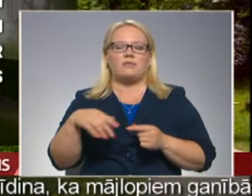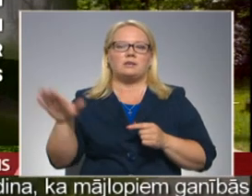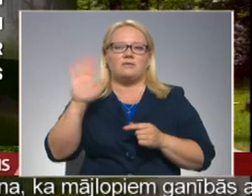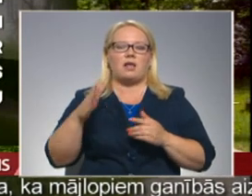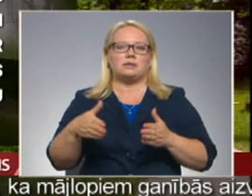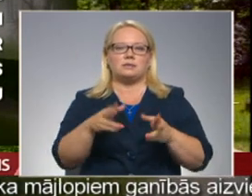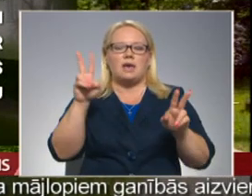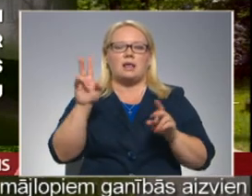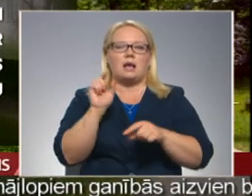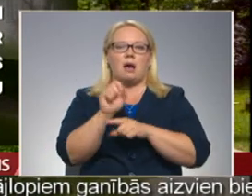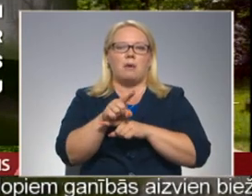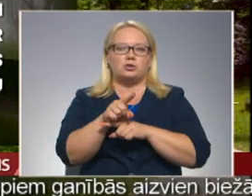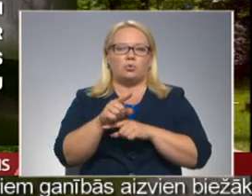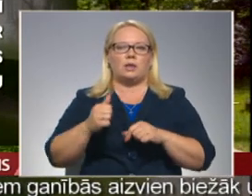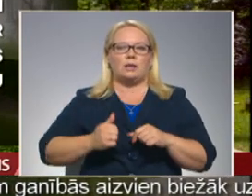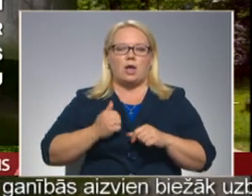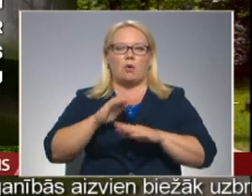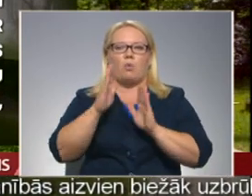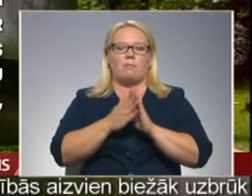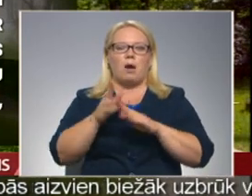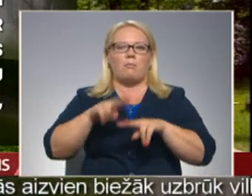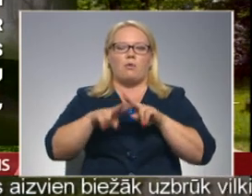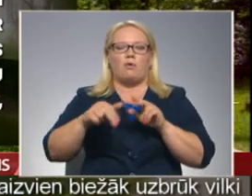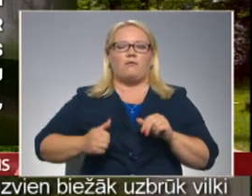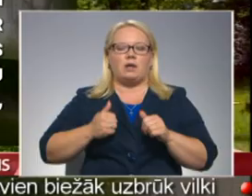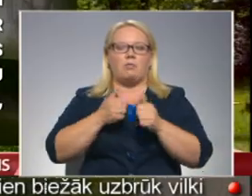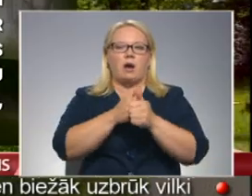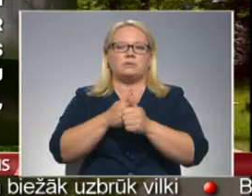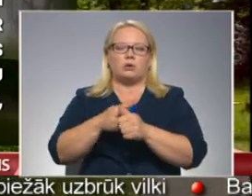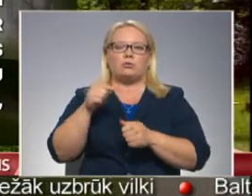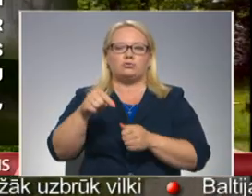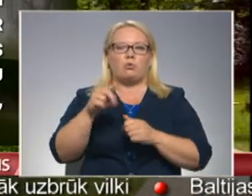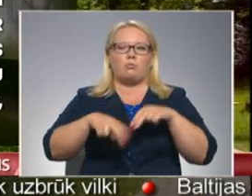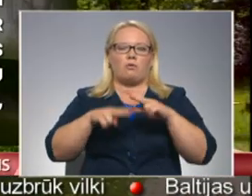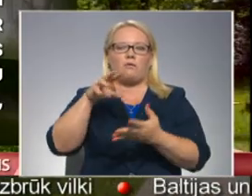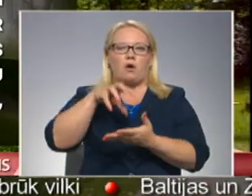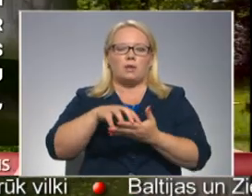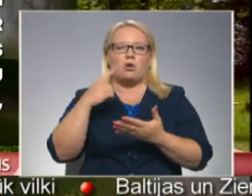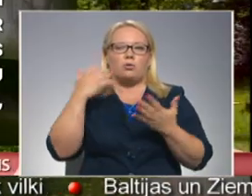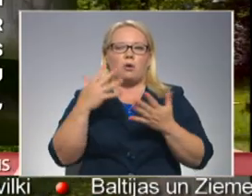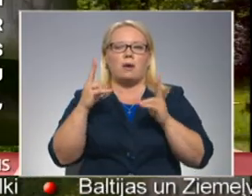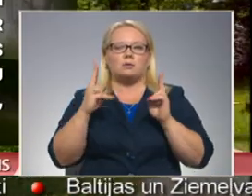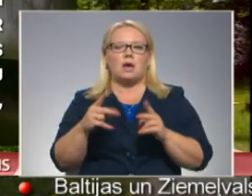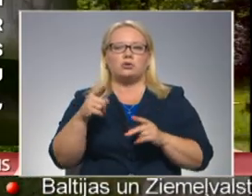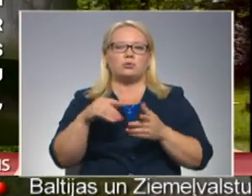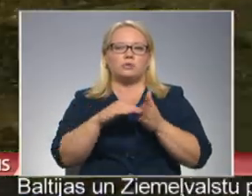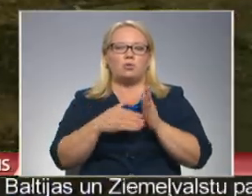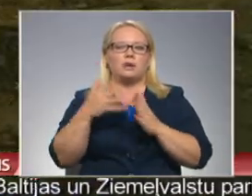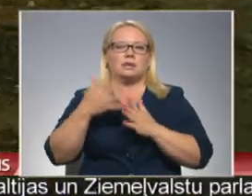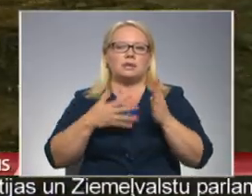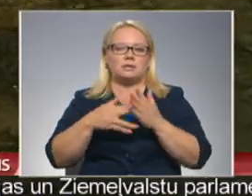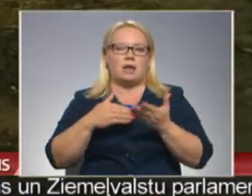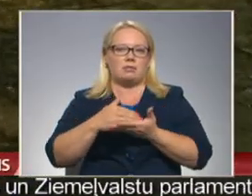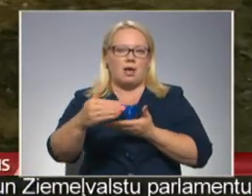ceļu kā pasūtītājs un kopā ar būvnieku apsekošu objektu un domās, kā šo situāciju risināt tālāk.